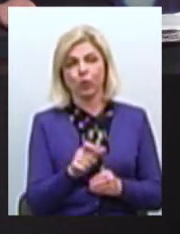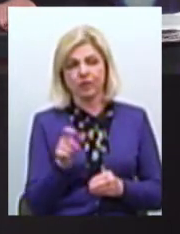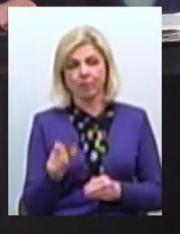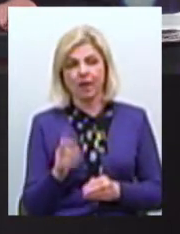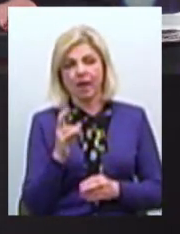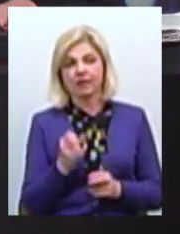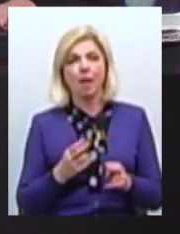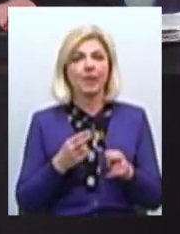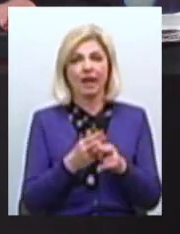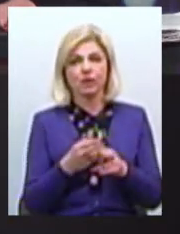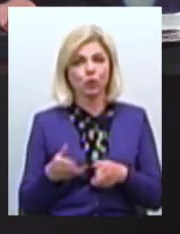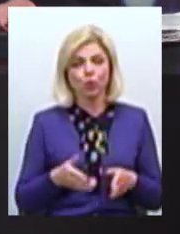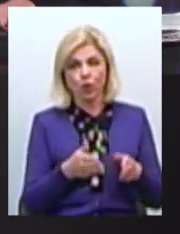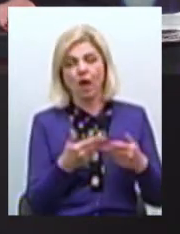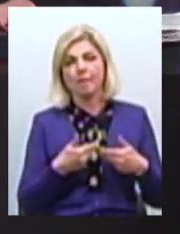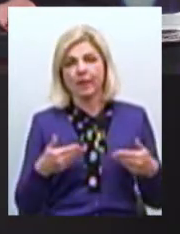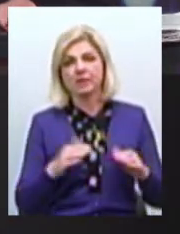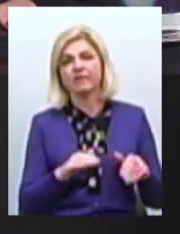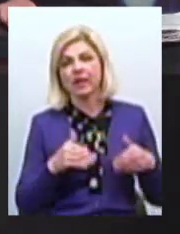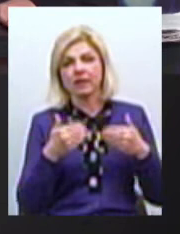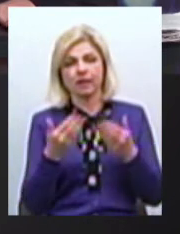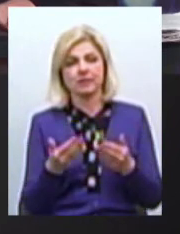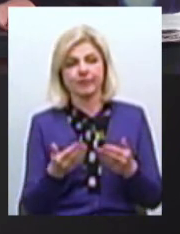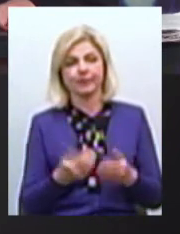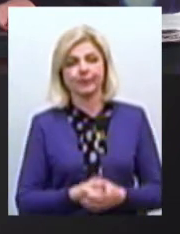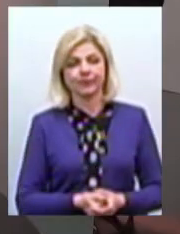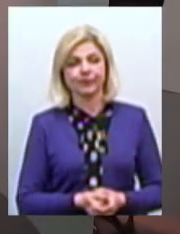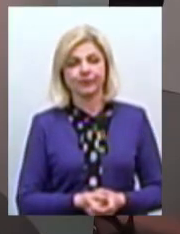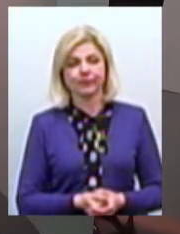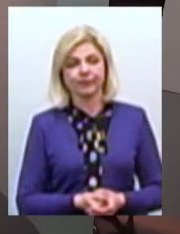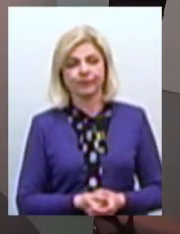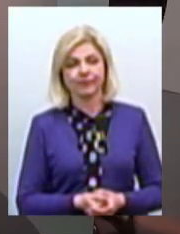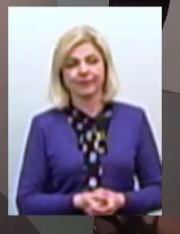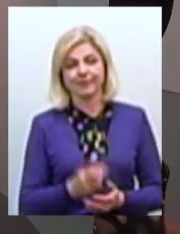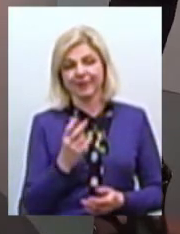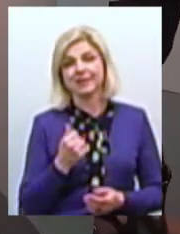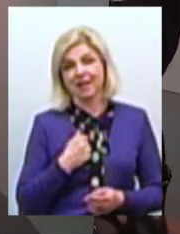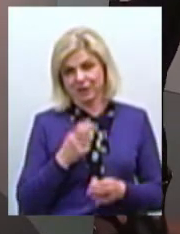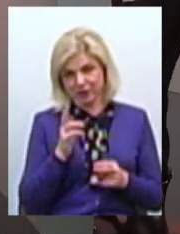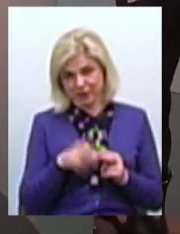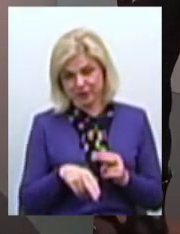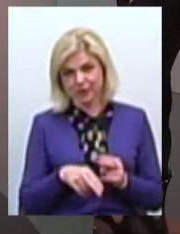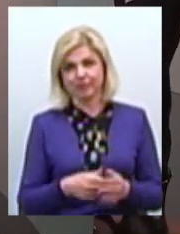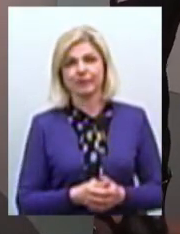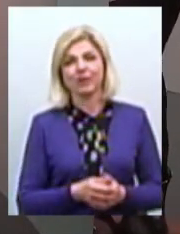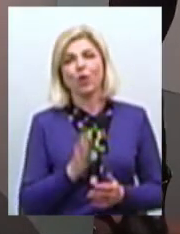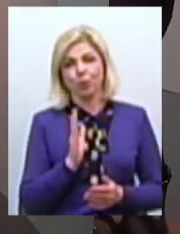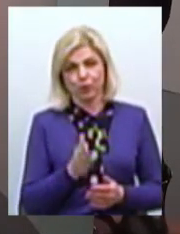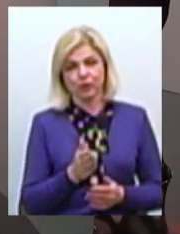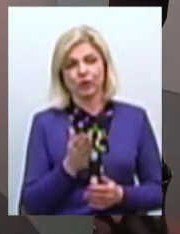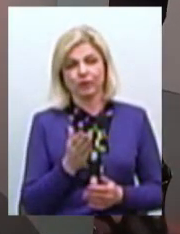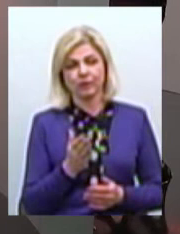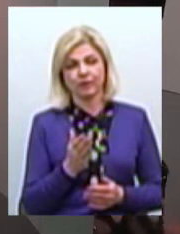перекритті доріг Ми зверталися, зрозуміло Дякую, Вікторія Вікторівна На жаль, закінчилась, тому будемо вже Час, для